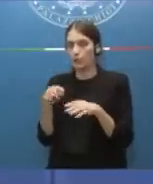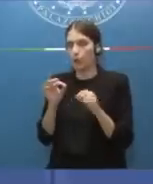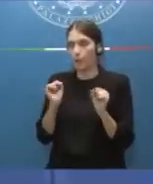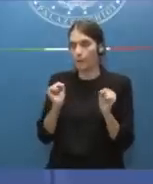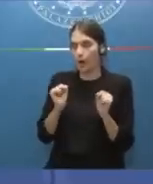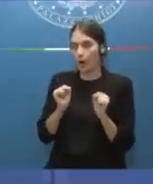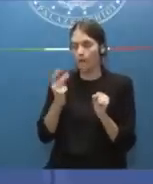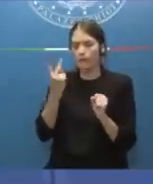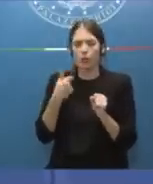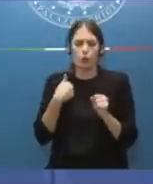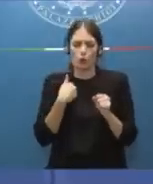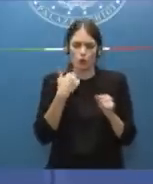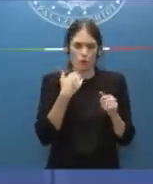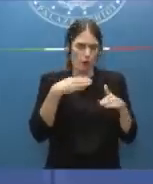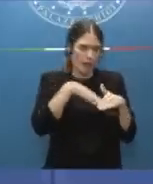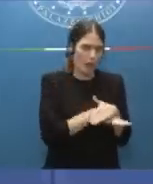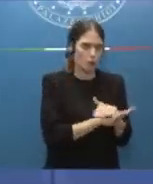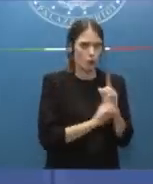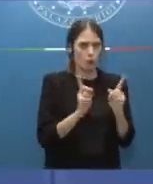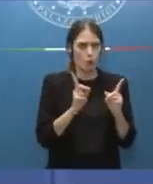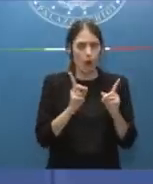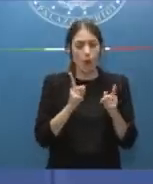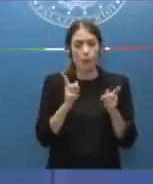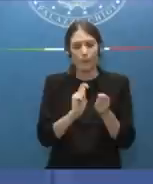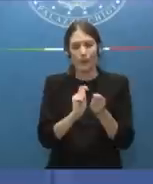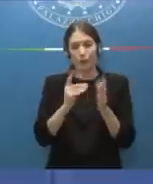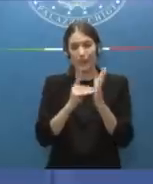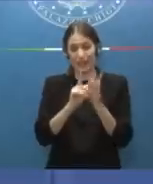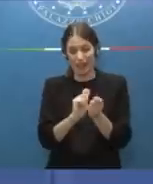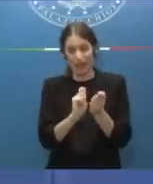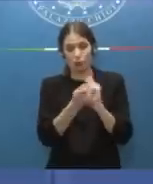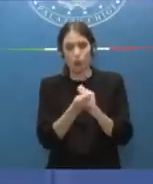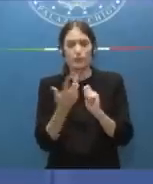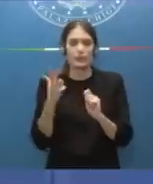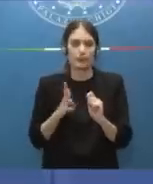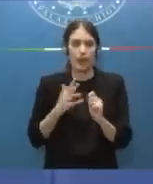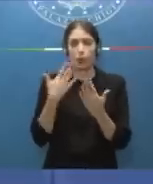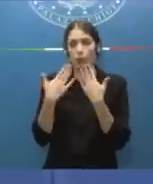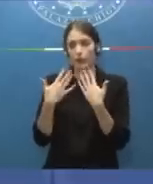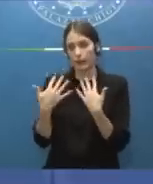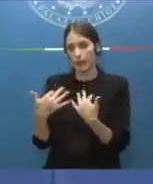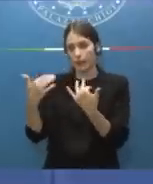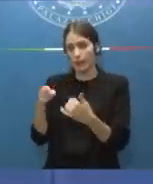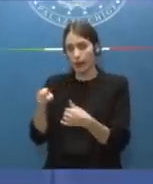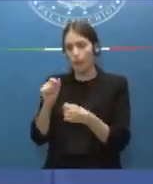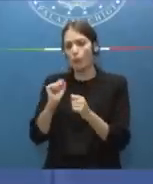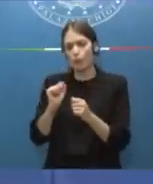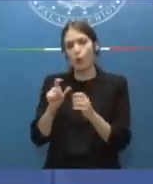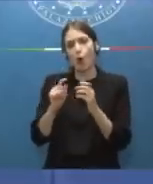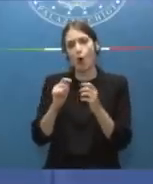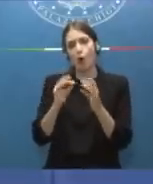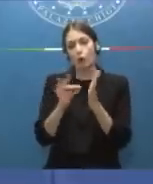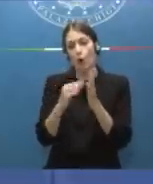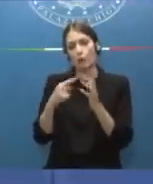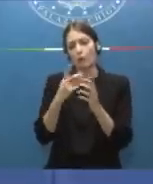Io non le nascondo personalmente che in sede di conversione del decreto mi auguro che il Parlamento possa anche migliorare la norma che era